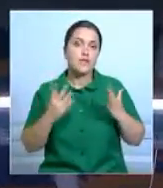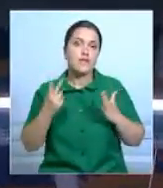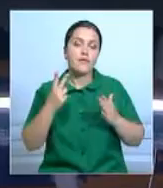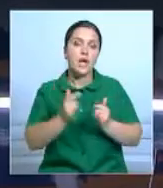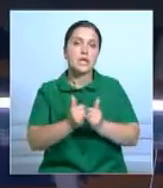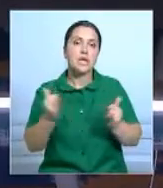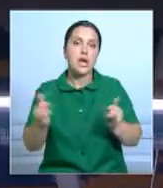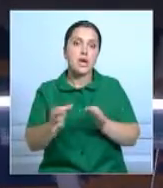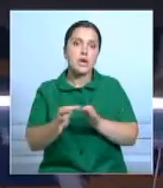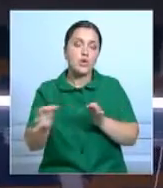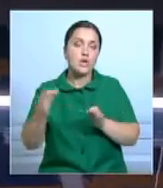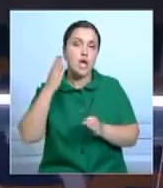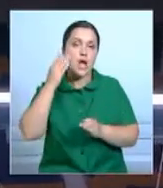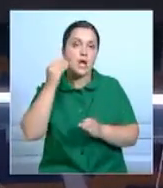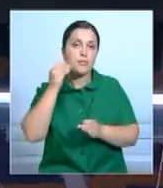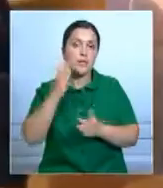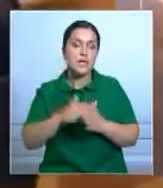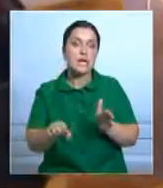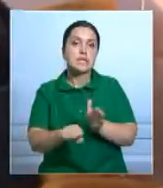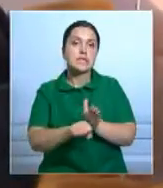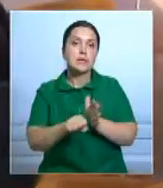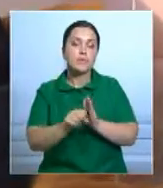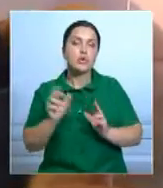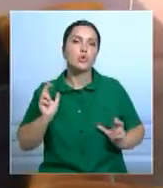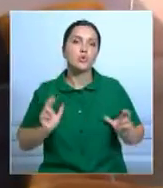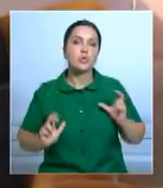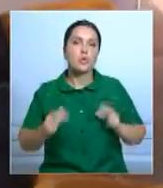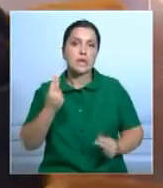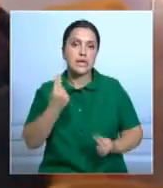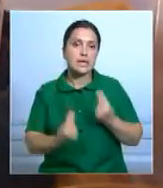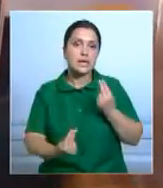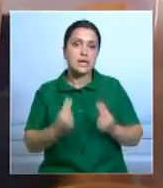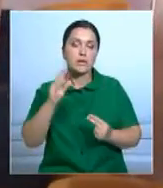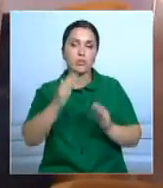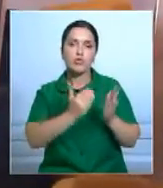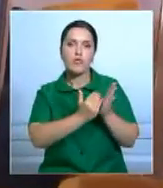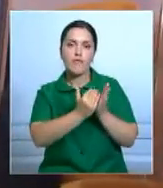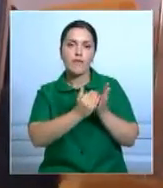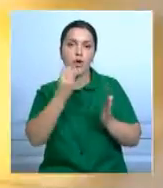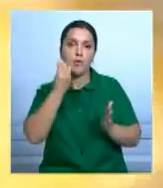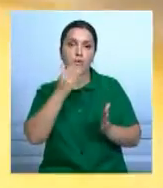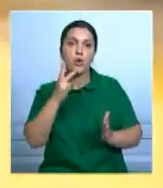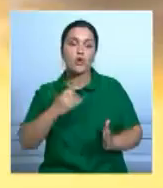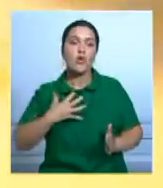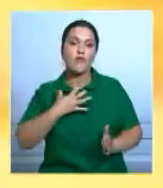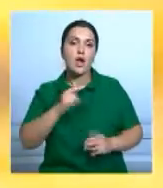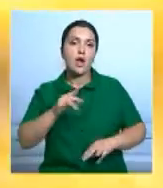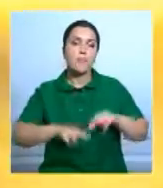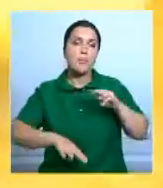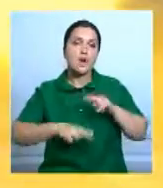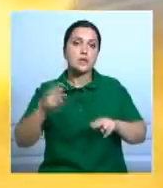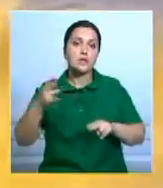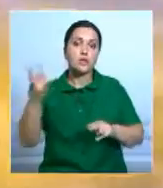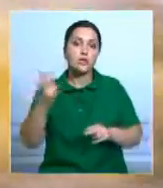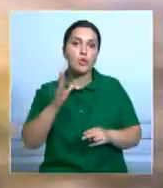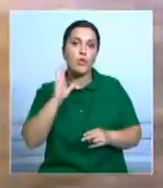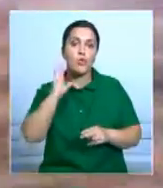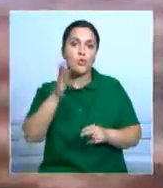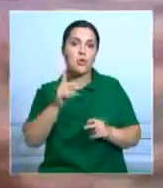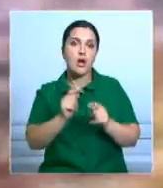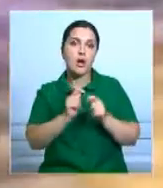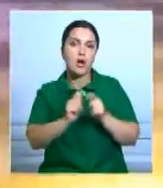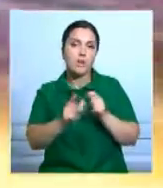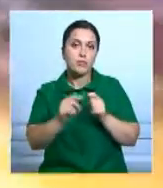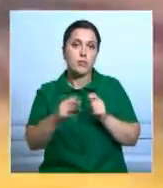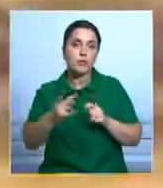развивающихся района Алматы. Зимние студенческие игры нужно провести на высшем уровне, но важно и то, что построенные объекты станут хорошим вложением